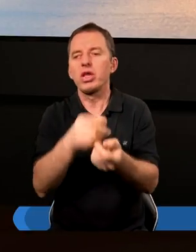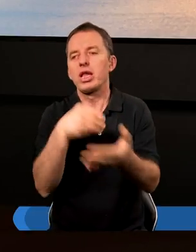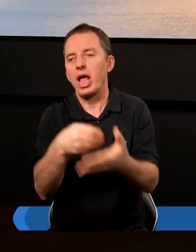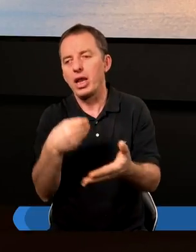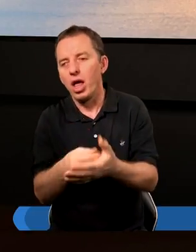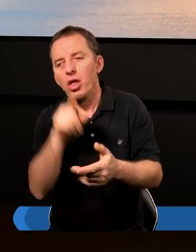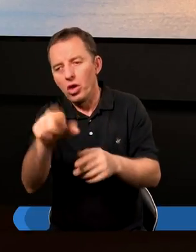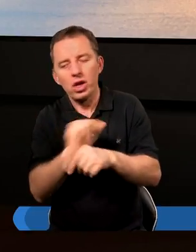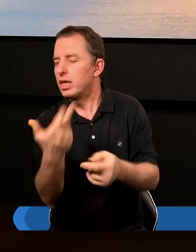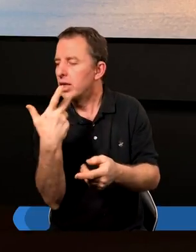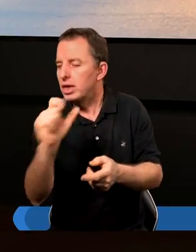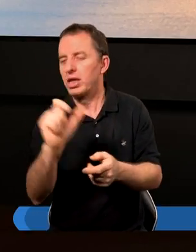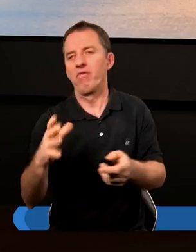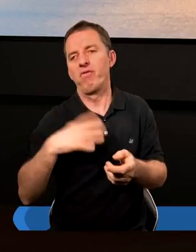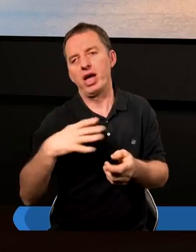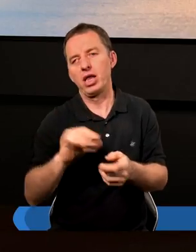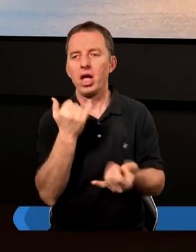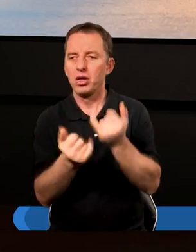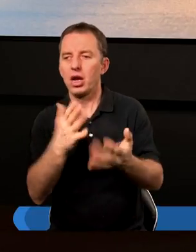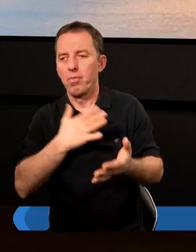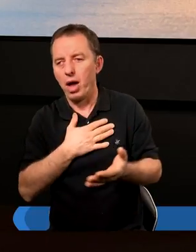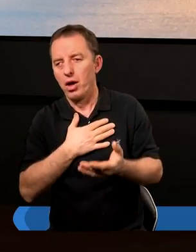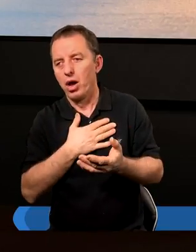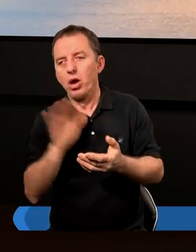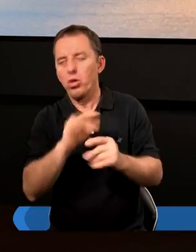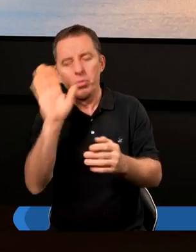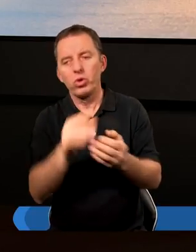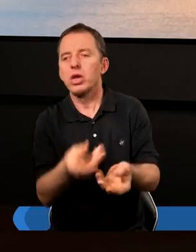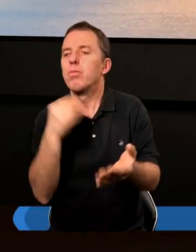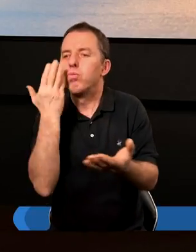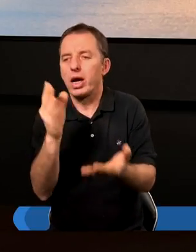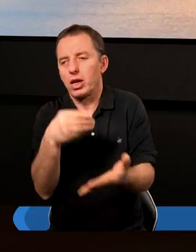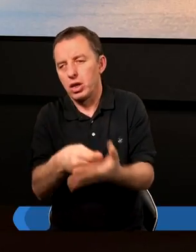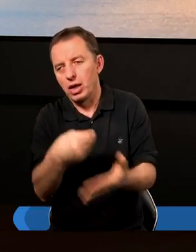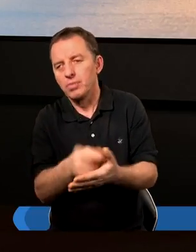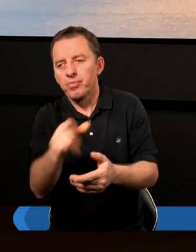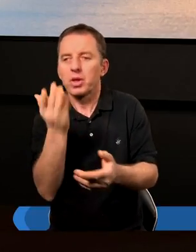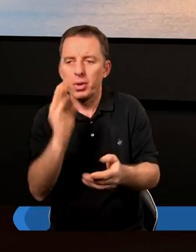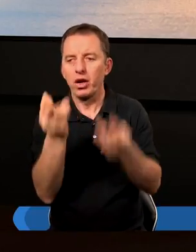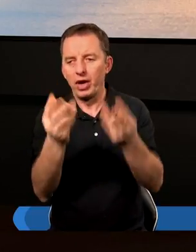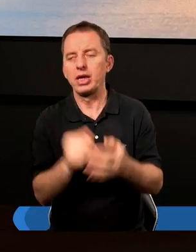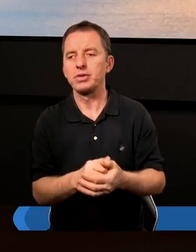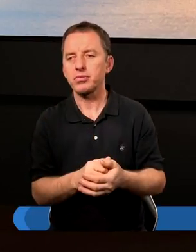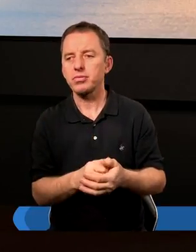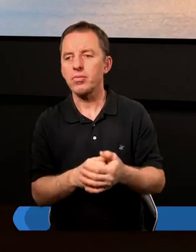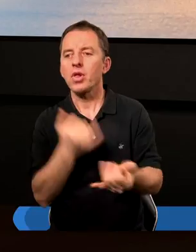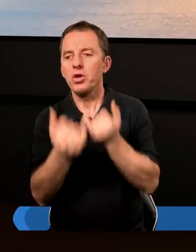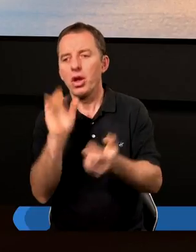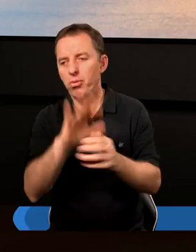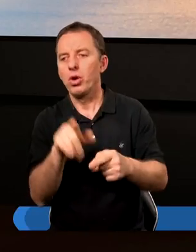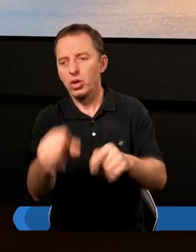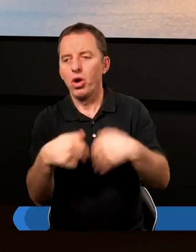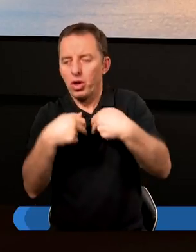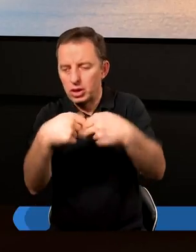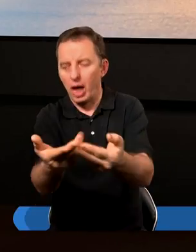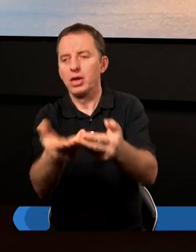cennego, że to jest nic warte. Jeżeli stworzył to Bóg, to jest to bardzo cenne. To jest bardzo ważne, prawda? Jeżeli